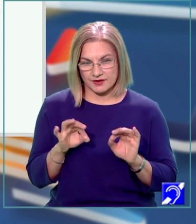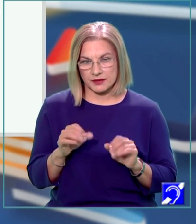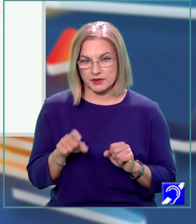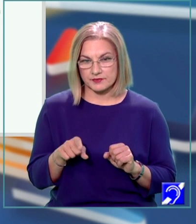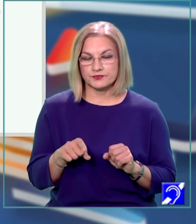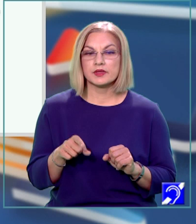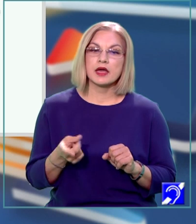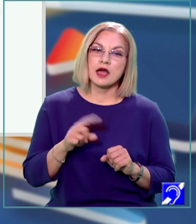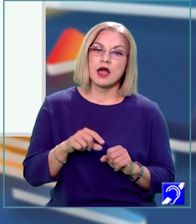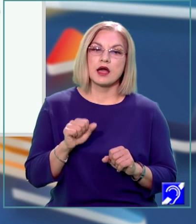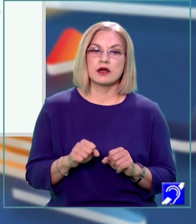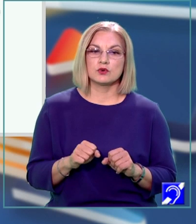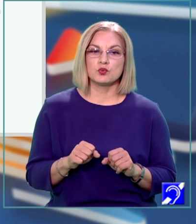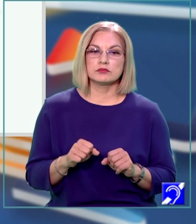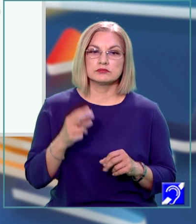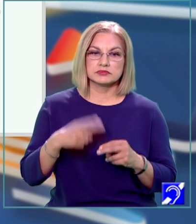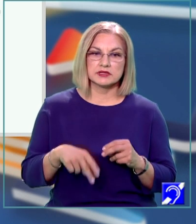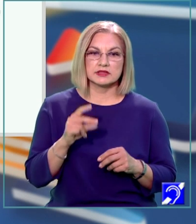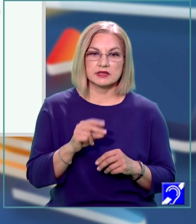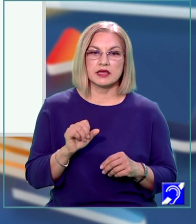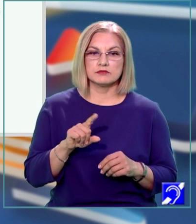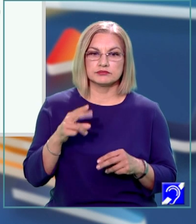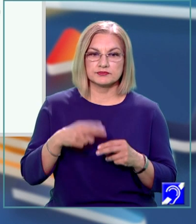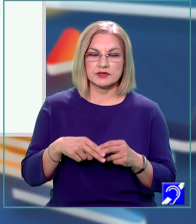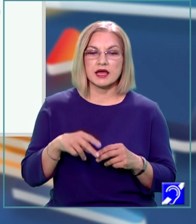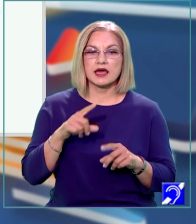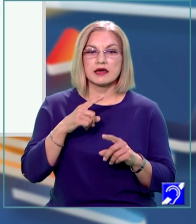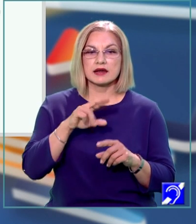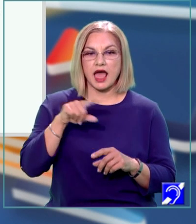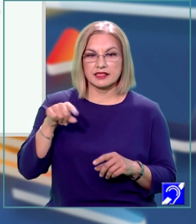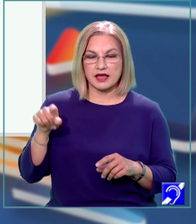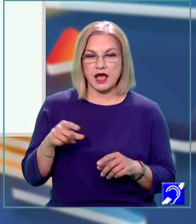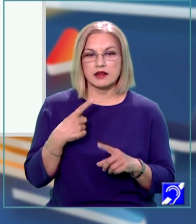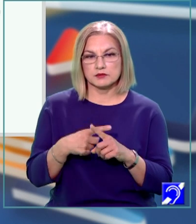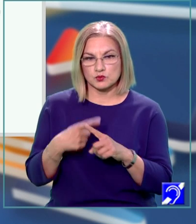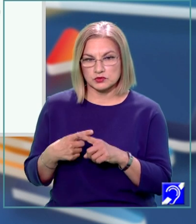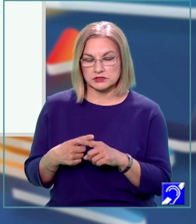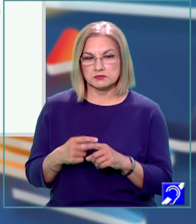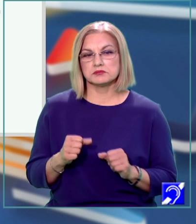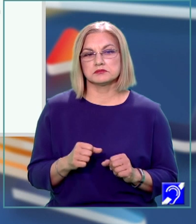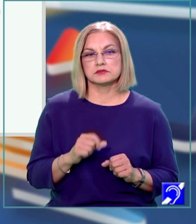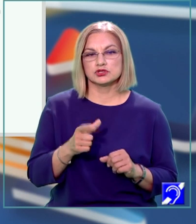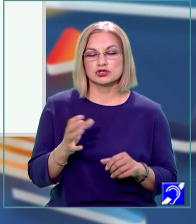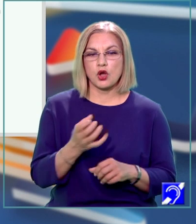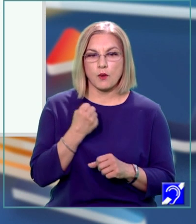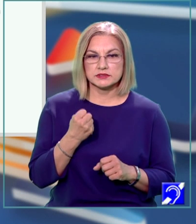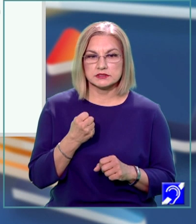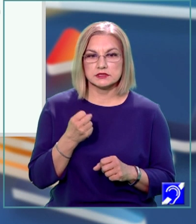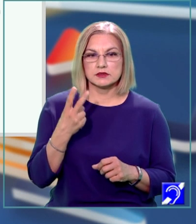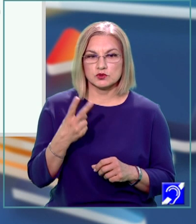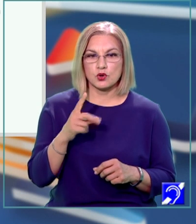ori radical din 2 din formulă. Radicalii se înmulțesc și obținem 2 radical din 12.